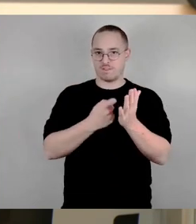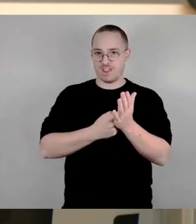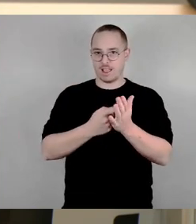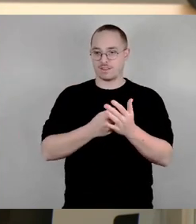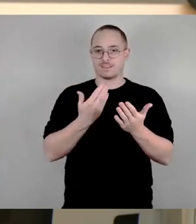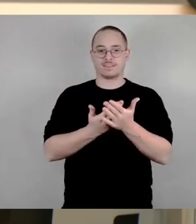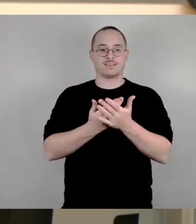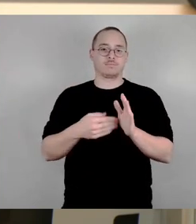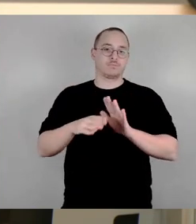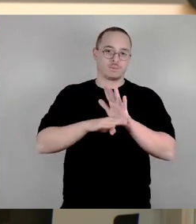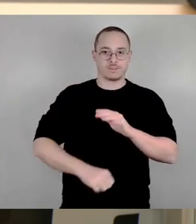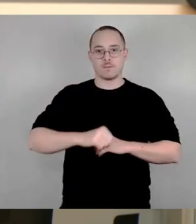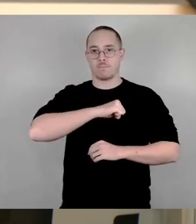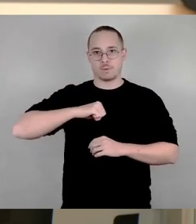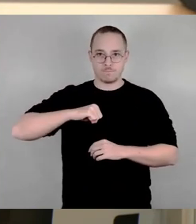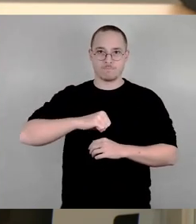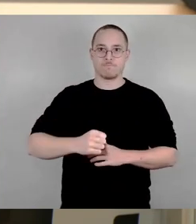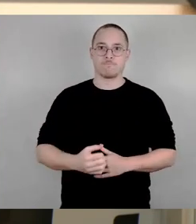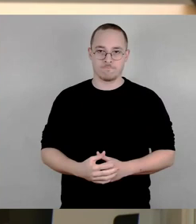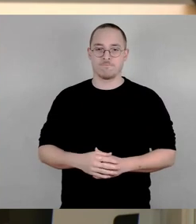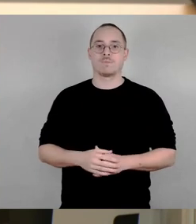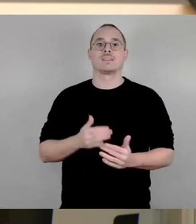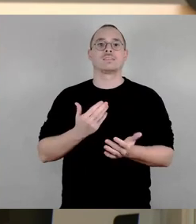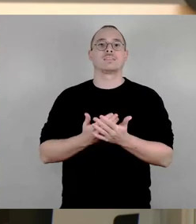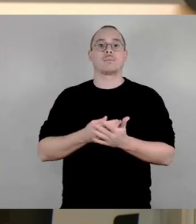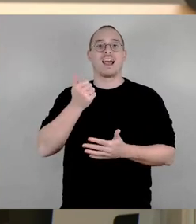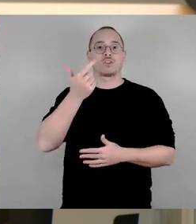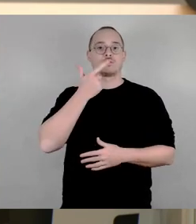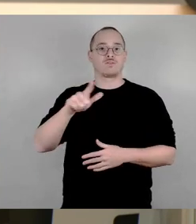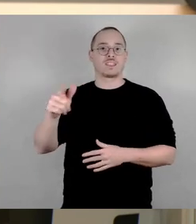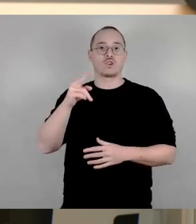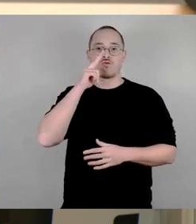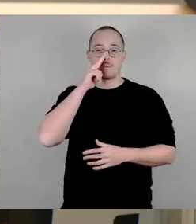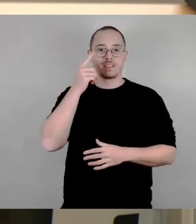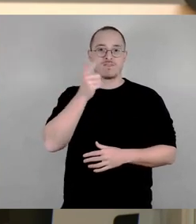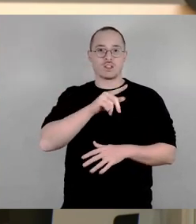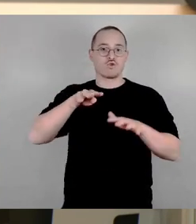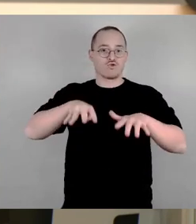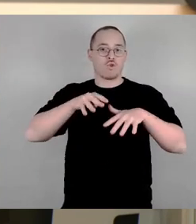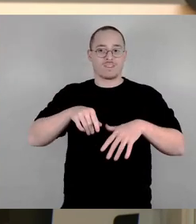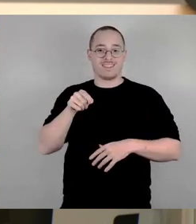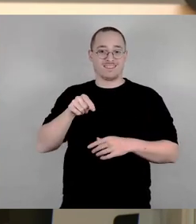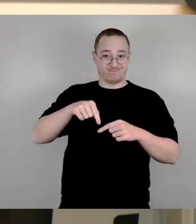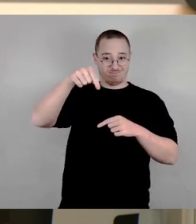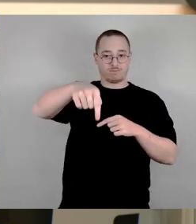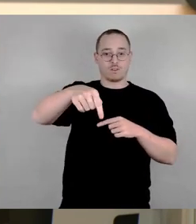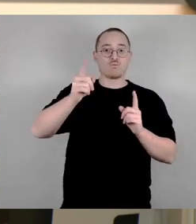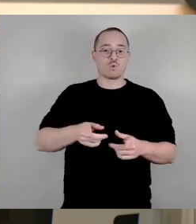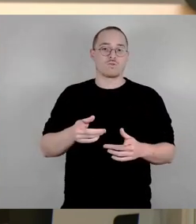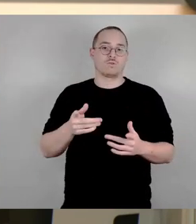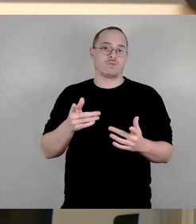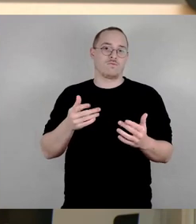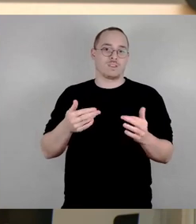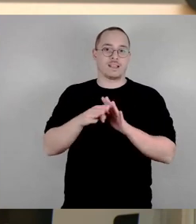Dezember 2019 eine gesetzliche Neuregelung geschaffen werden muss. Die Grundsteuer kann allerdings